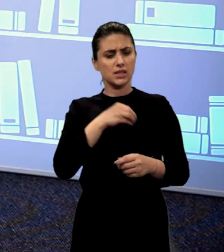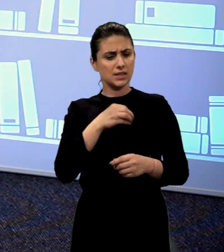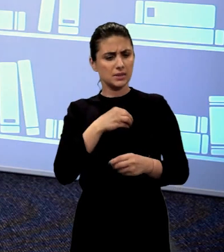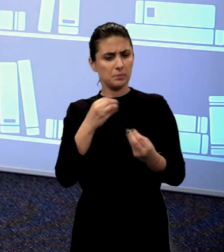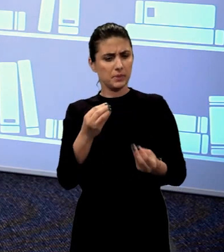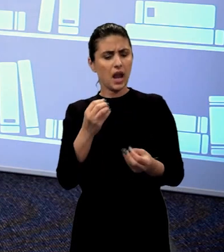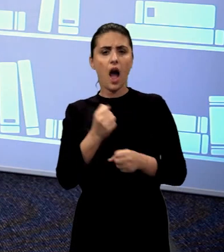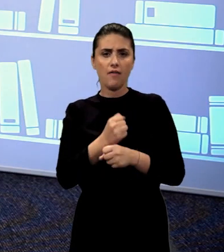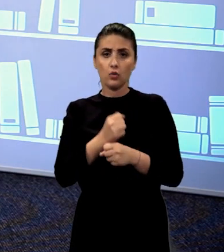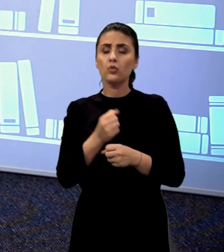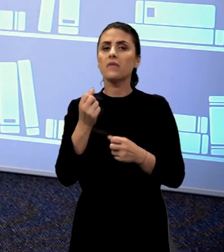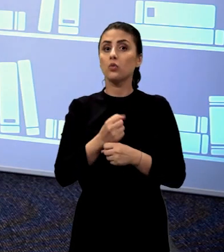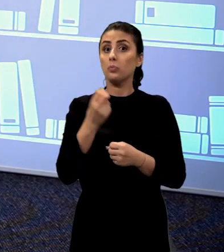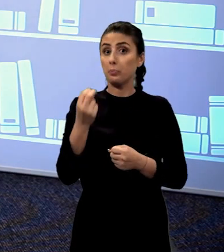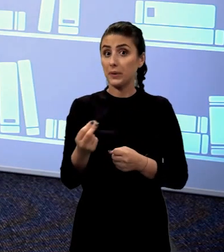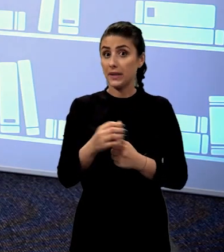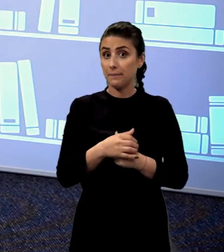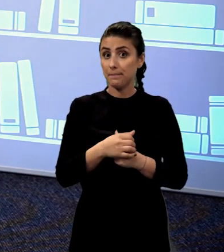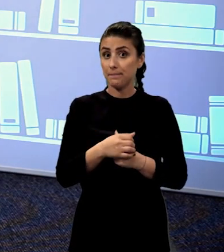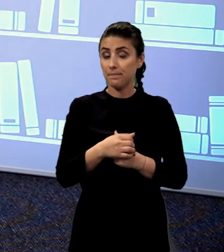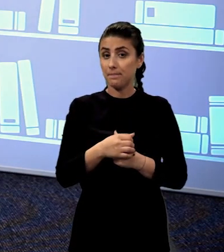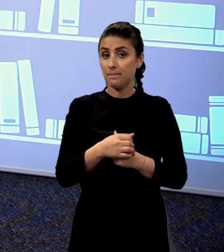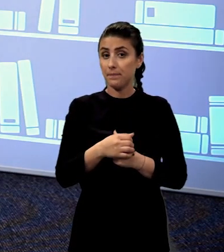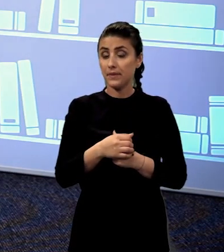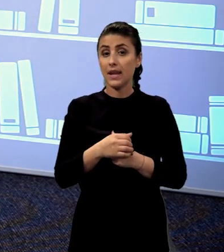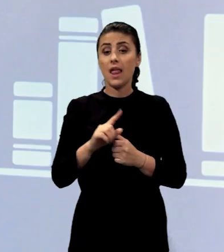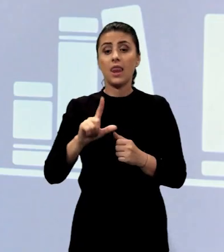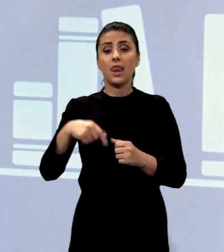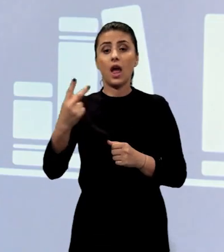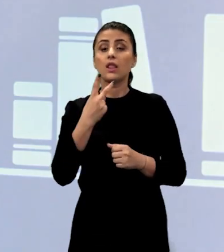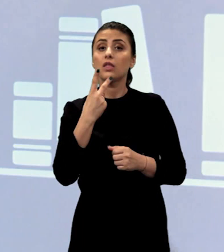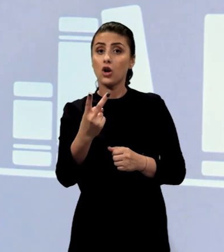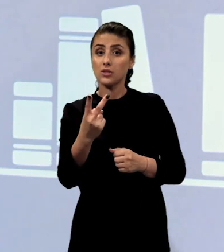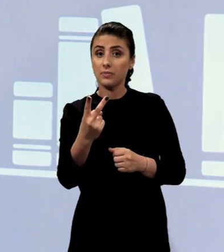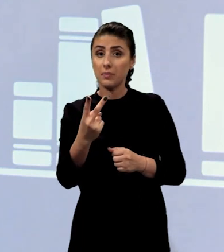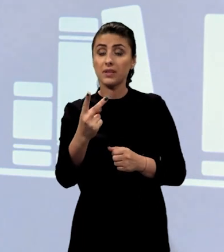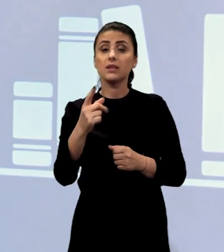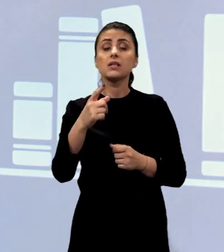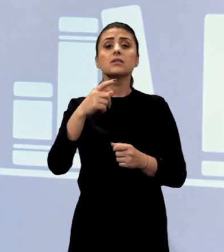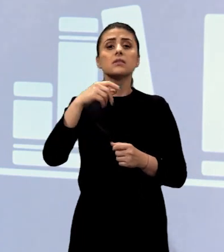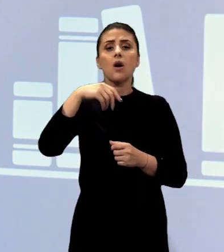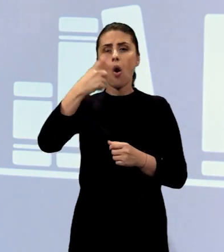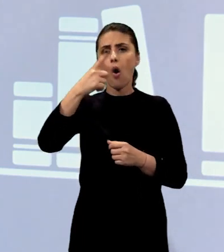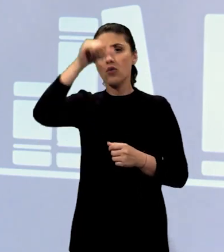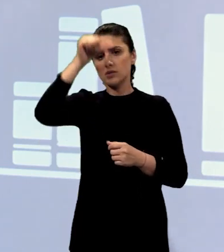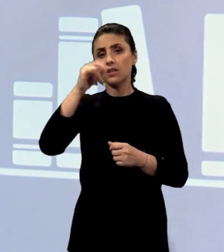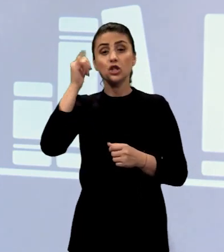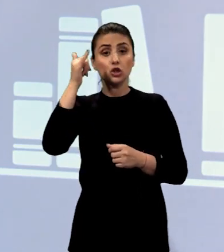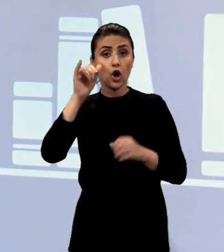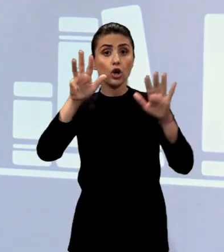că făcuse ceea ce trebuie. La două săptămâni, în ziua de joi, 19